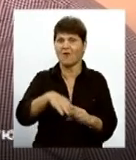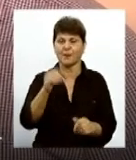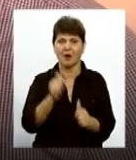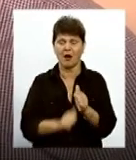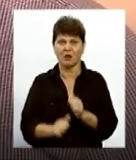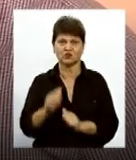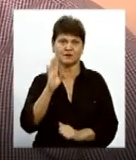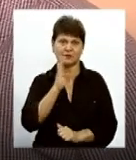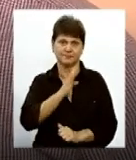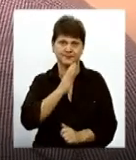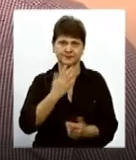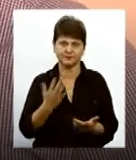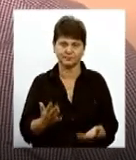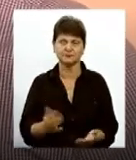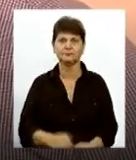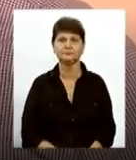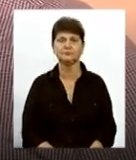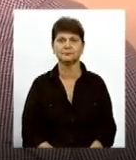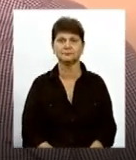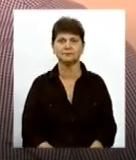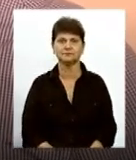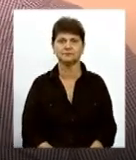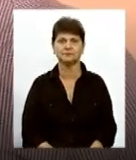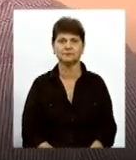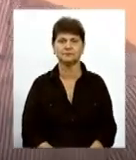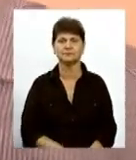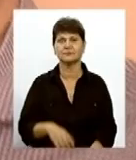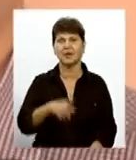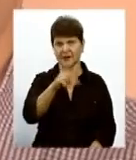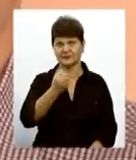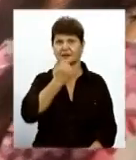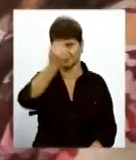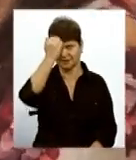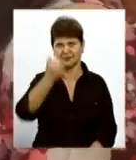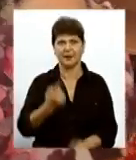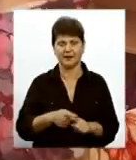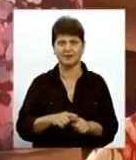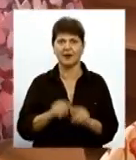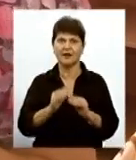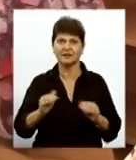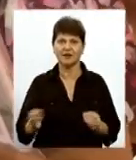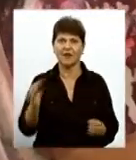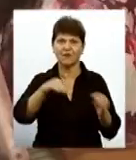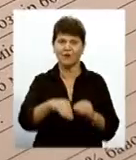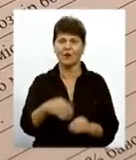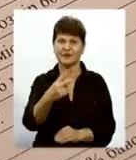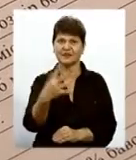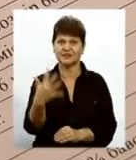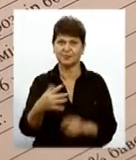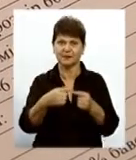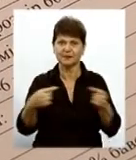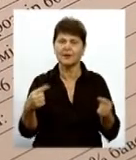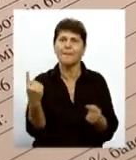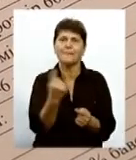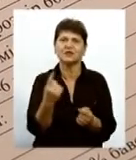кожного людину, кожного родителя Ну і за це дякую До дитячого набору входить 25 речей